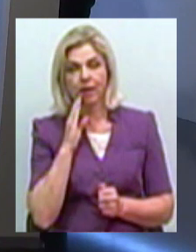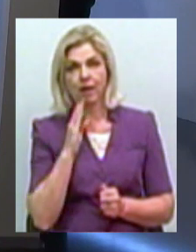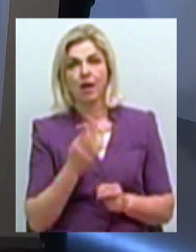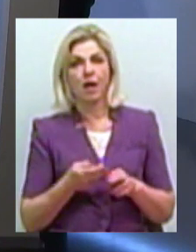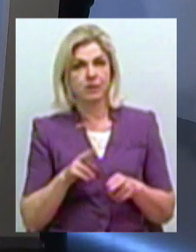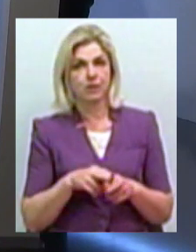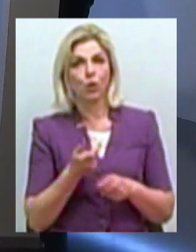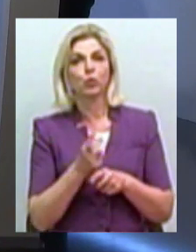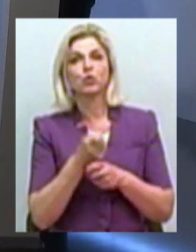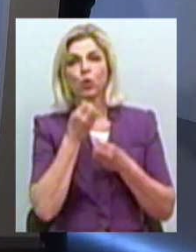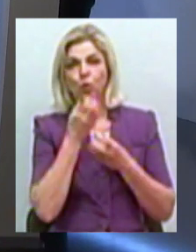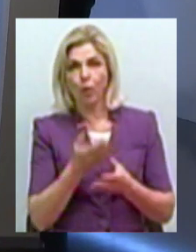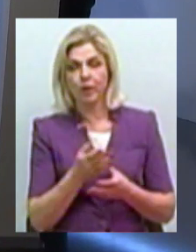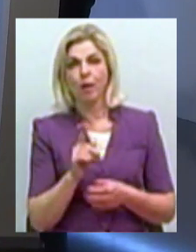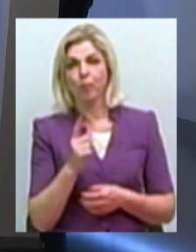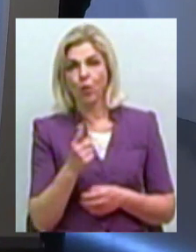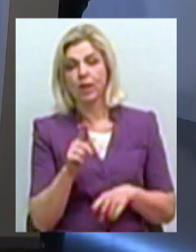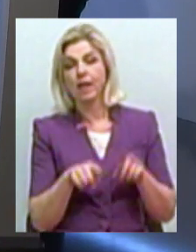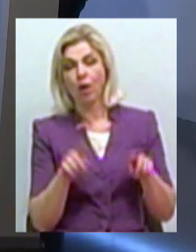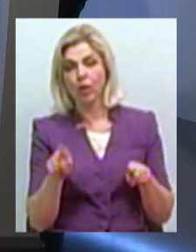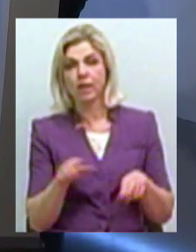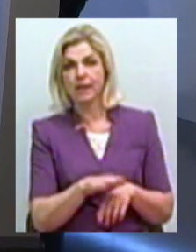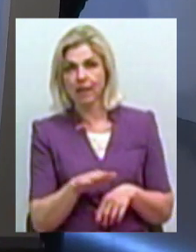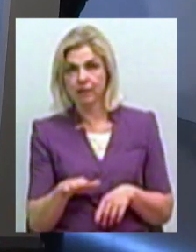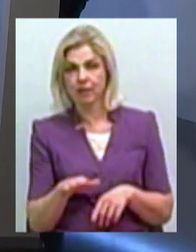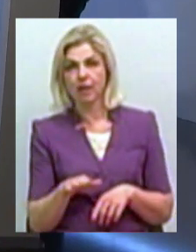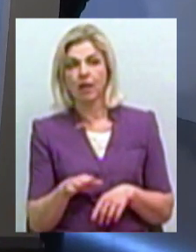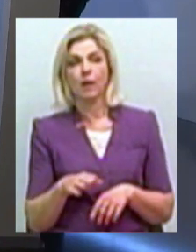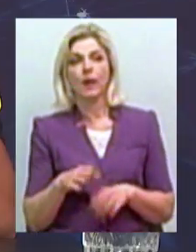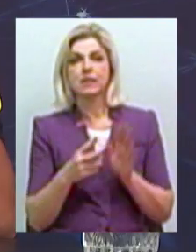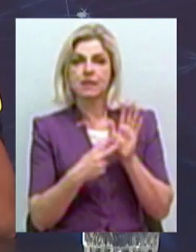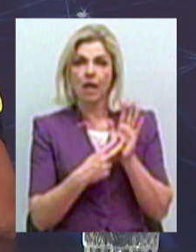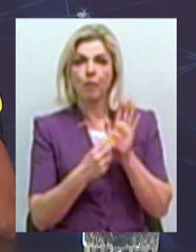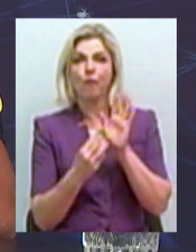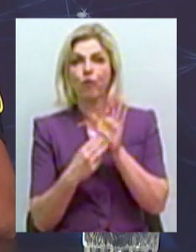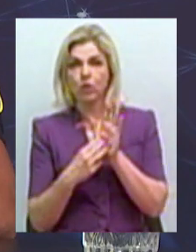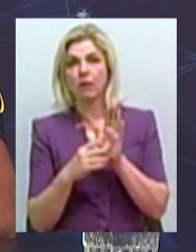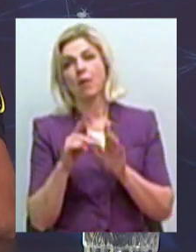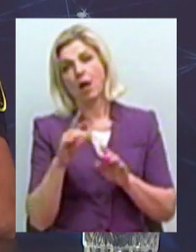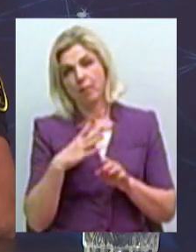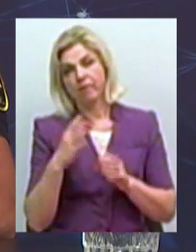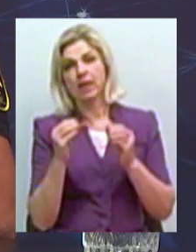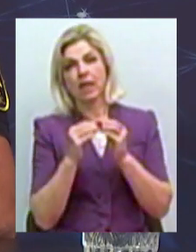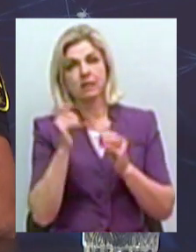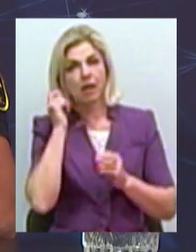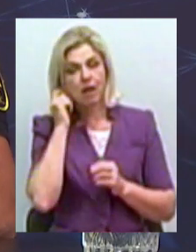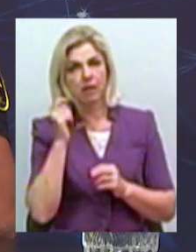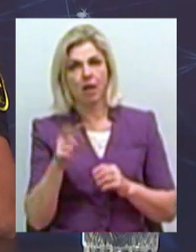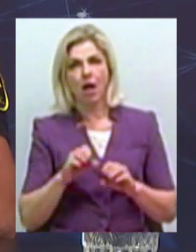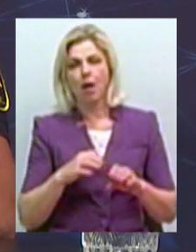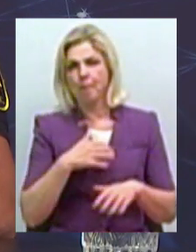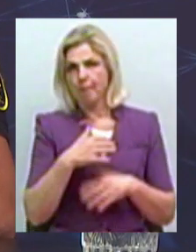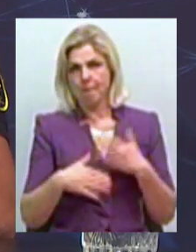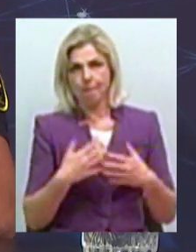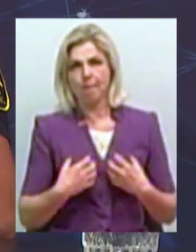це дуже добре, тому що деякі діти, сіми, восьми, а іноді десяти років, вони панікували, вони